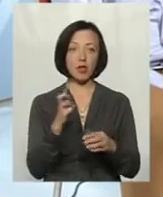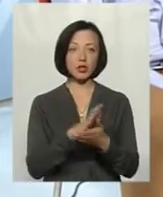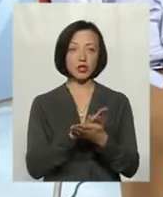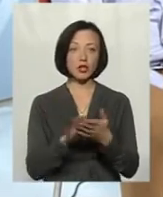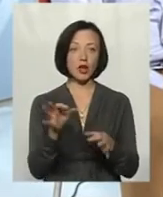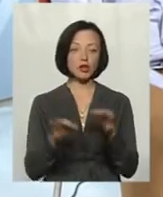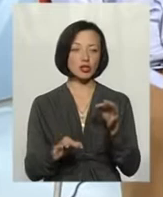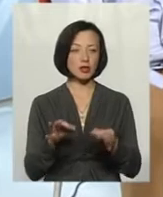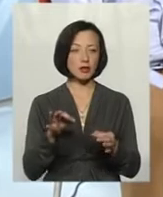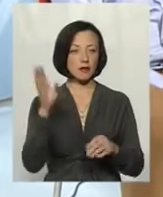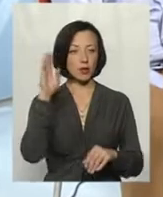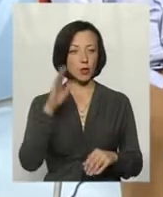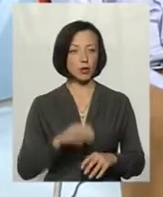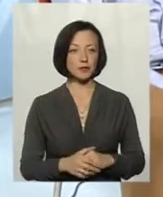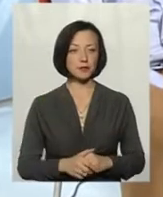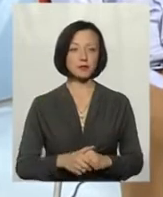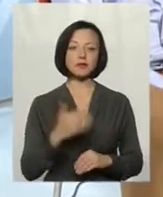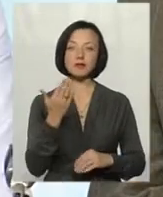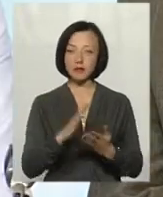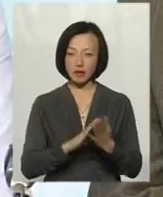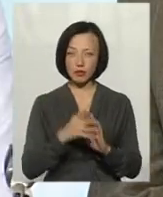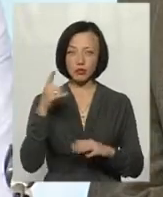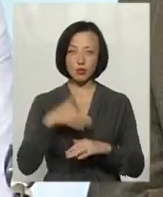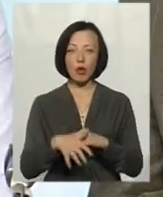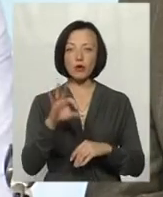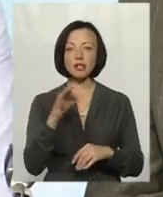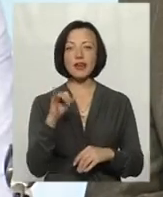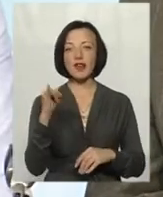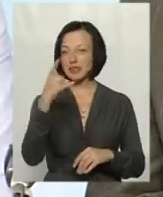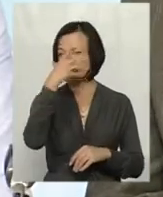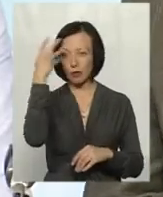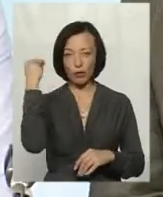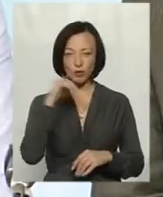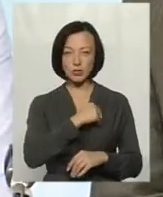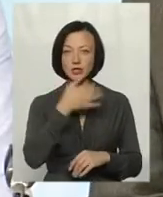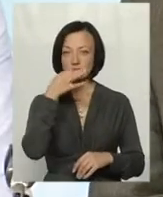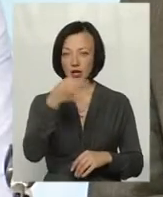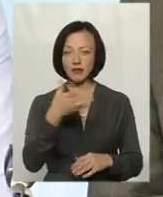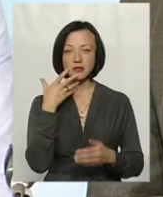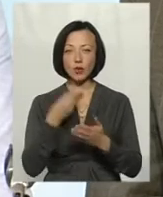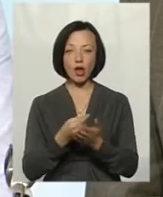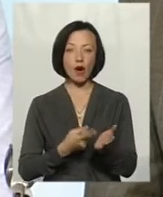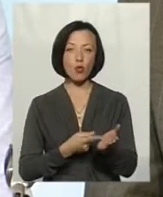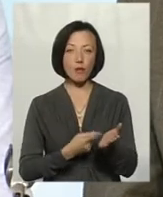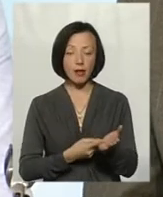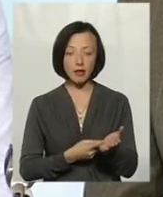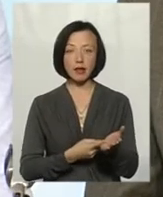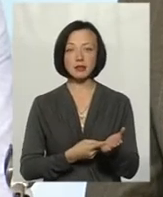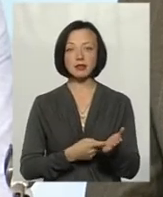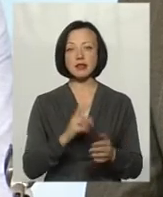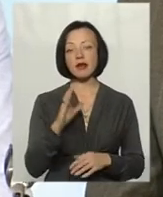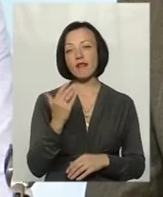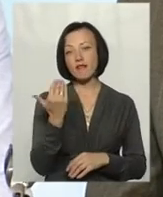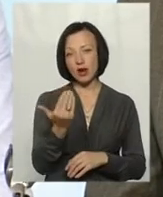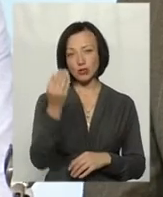води. Ваша позиція зрозуміла. Олеже Івановичу, не забудьте, що хочете сказати свої аргументи. Пане В